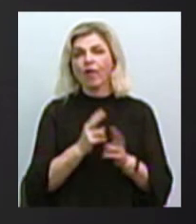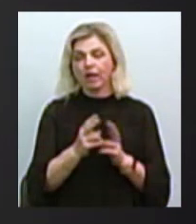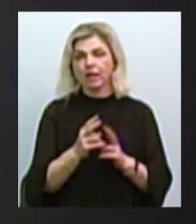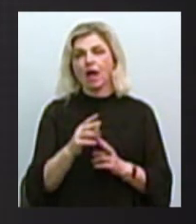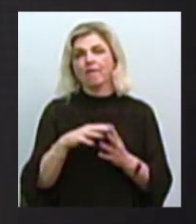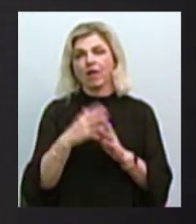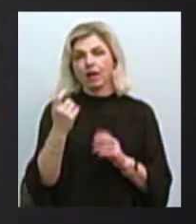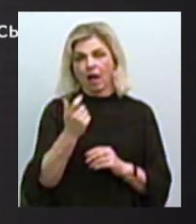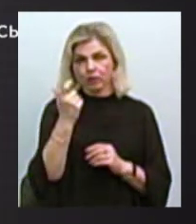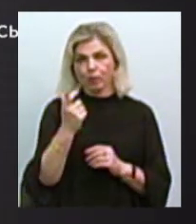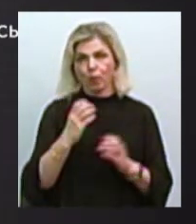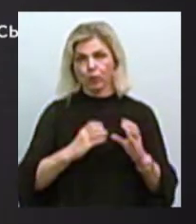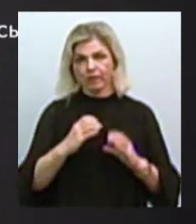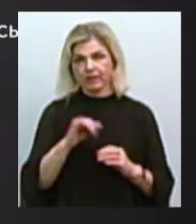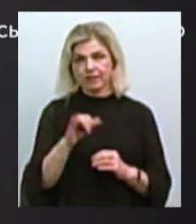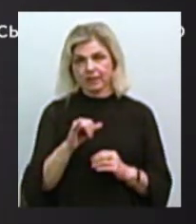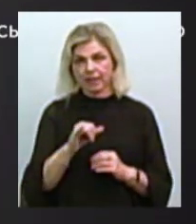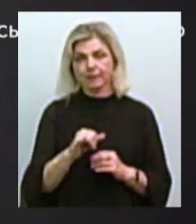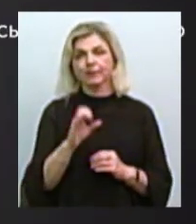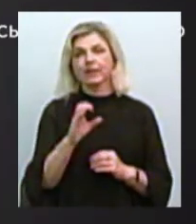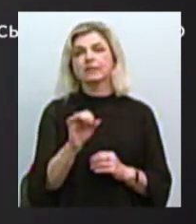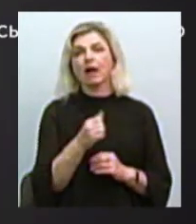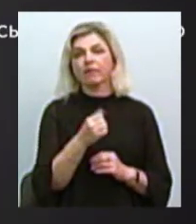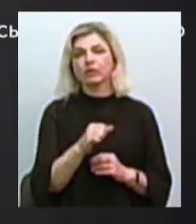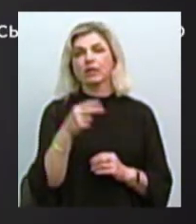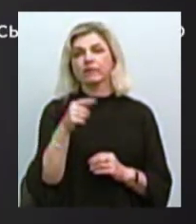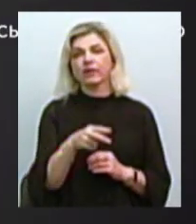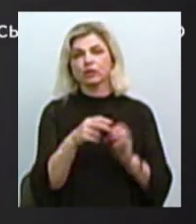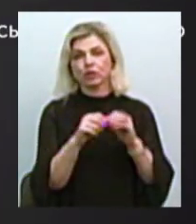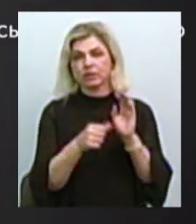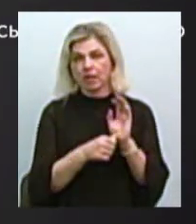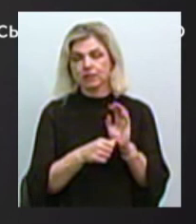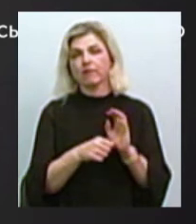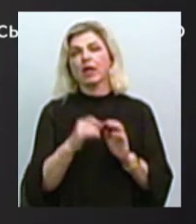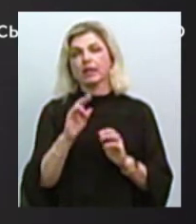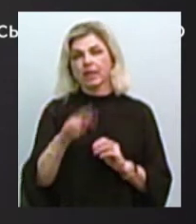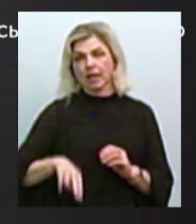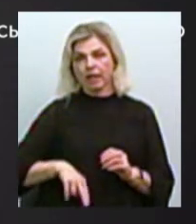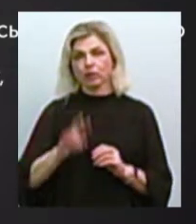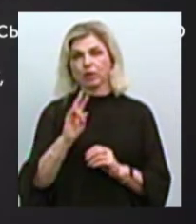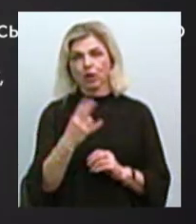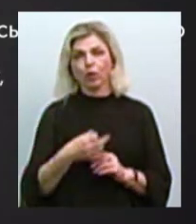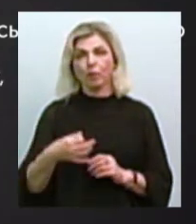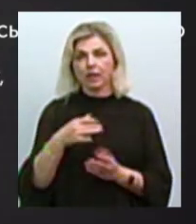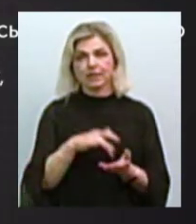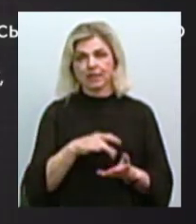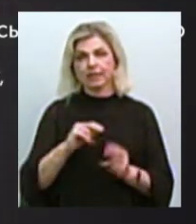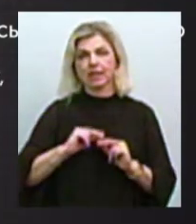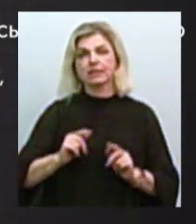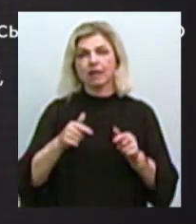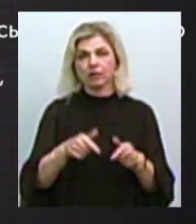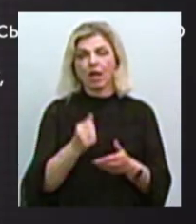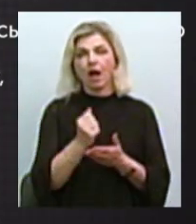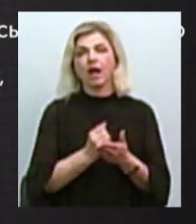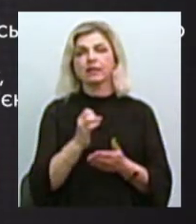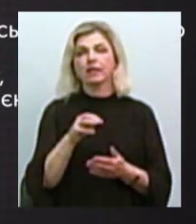аграрному університеті. З серпня 2016 року директор Миколаївського обласного центру зайнятості, кандидат